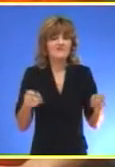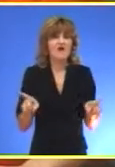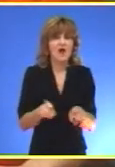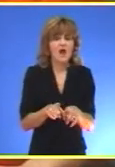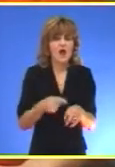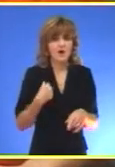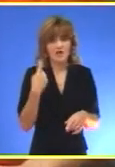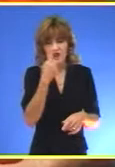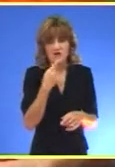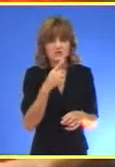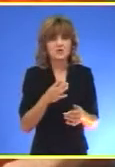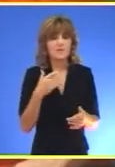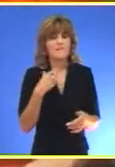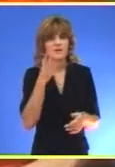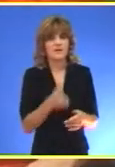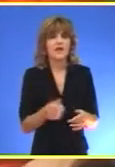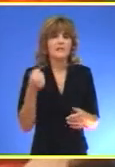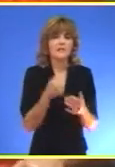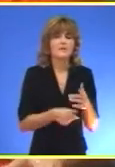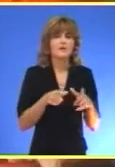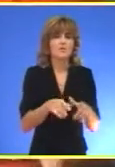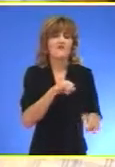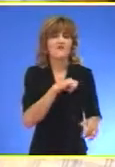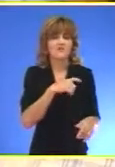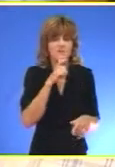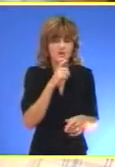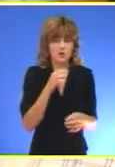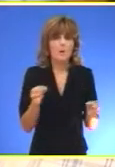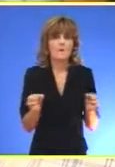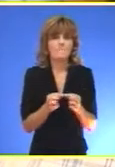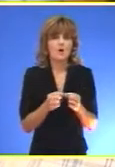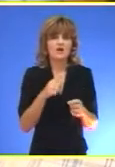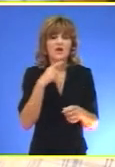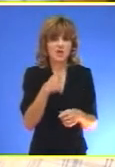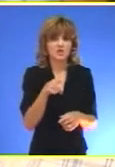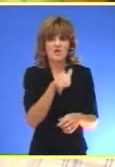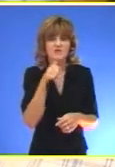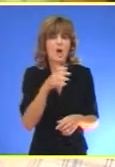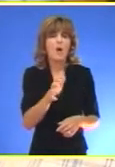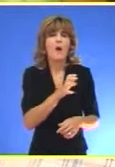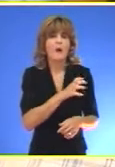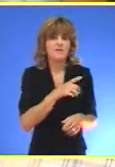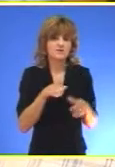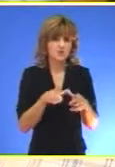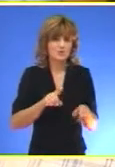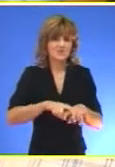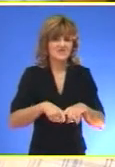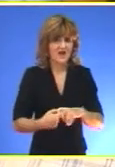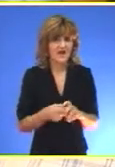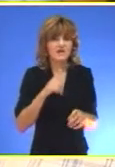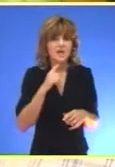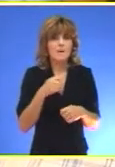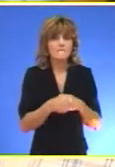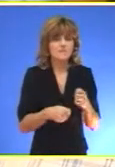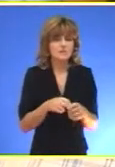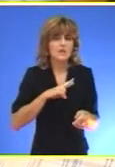Prevashodno napad na celu mađarsku manjinu U Vojvodini Boni upozorava da je opasno u interesu nekih stvari Ili posla pa i u slučaju da